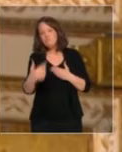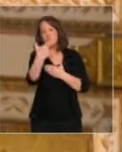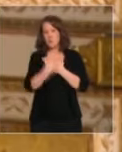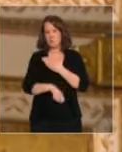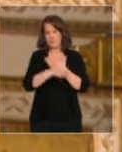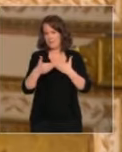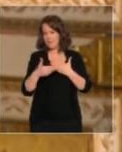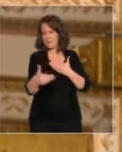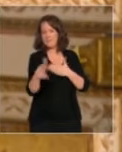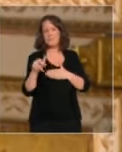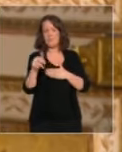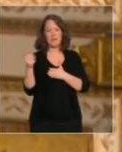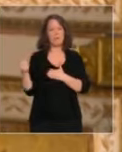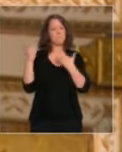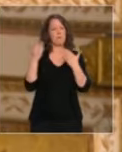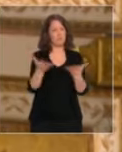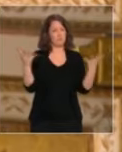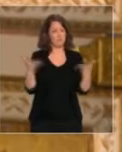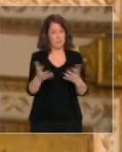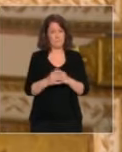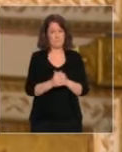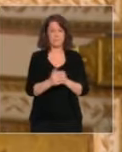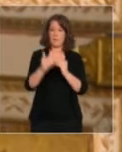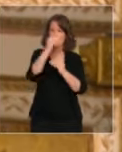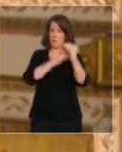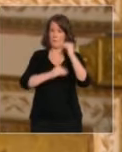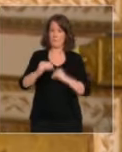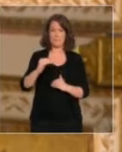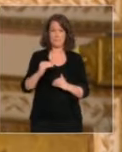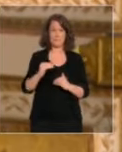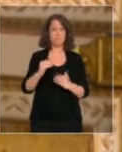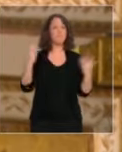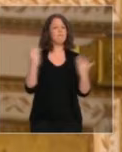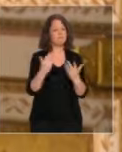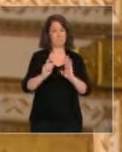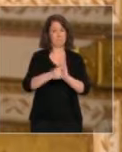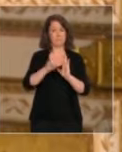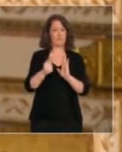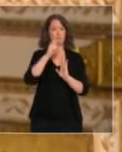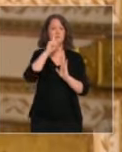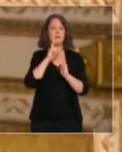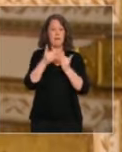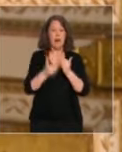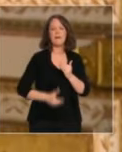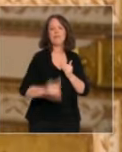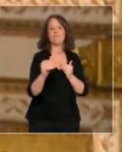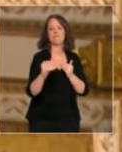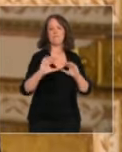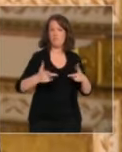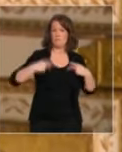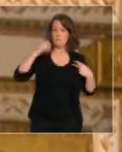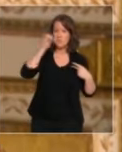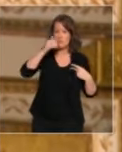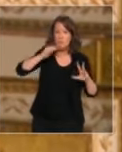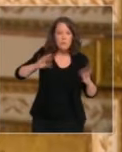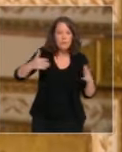base de ses principes le plan de l'après-11 mai et les détails d'organisation de notre vie quotidienne. Des points